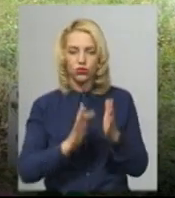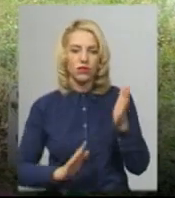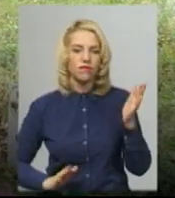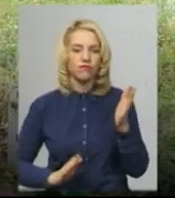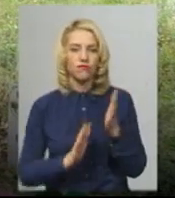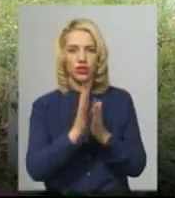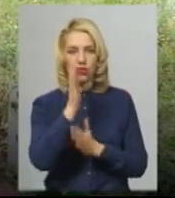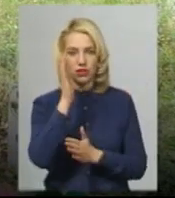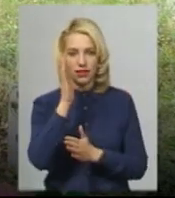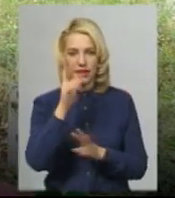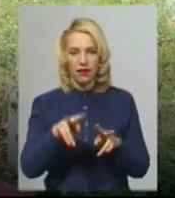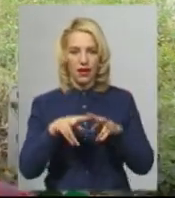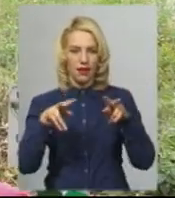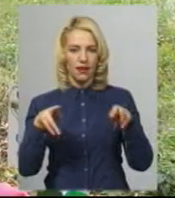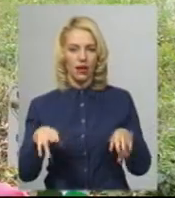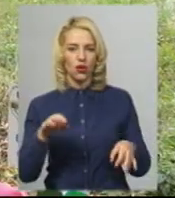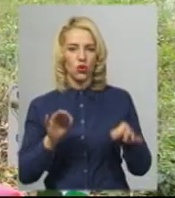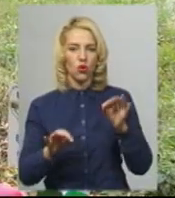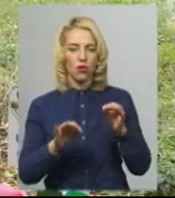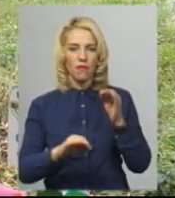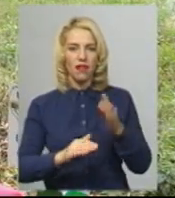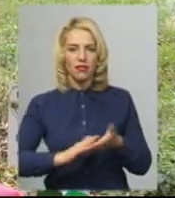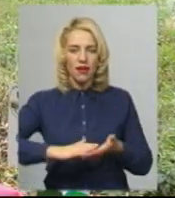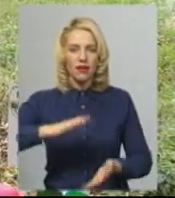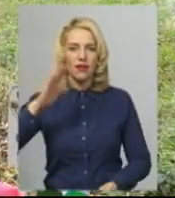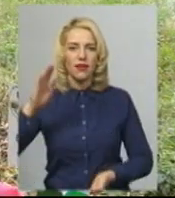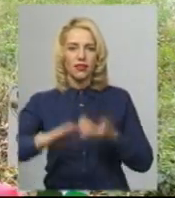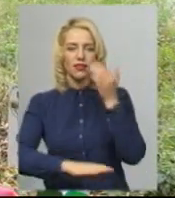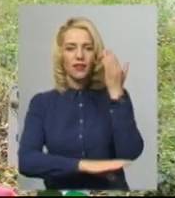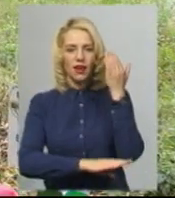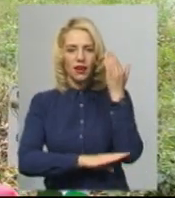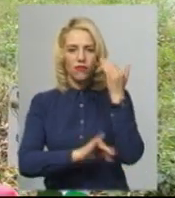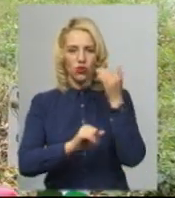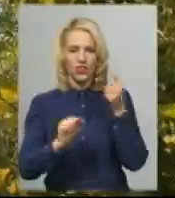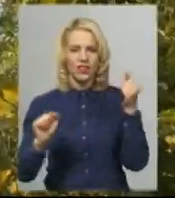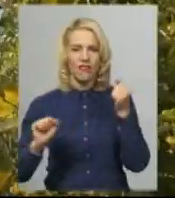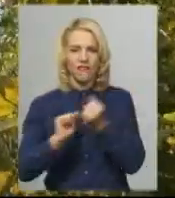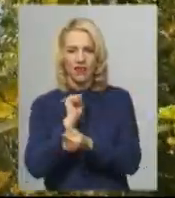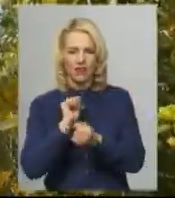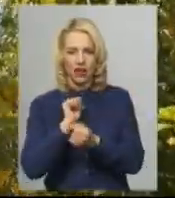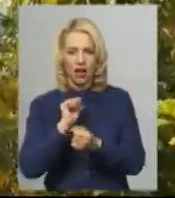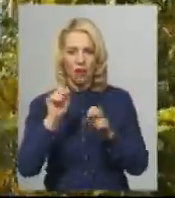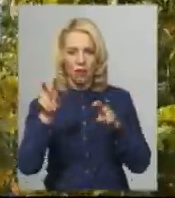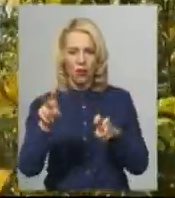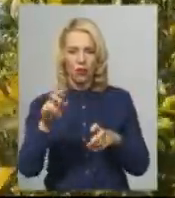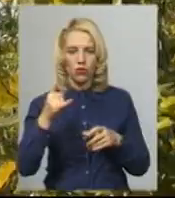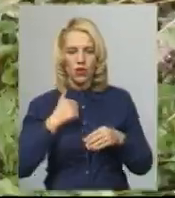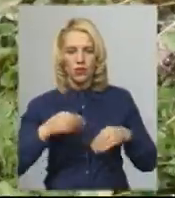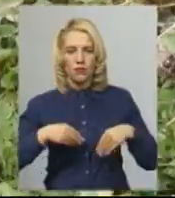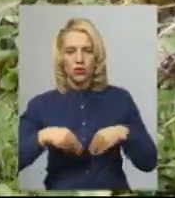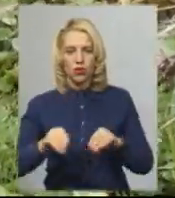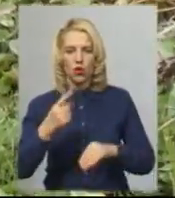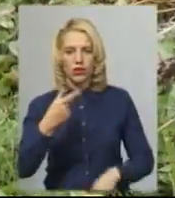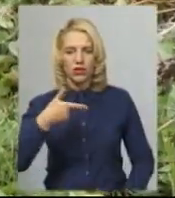нормальне дерево і тверда порода. Посаджені в мене 1 гектар